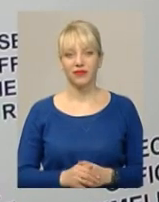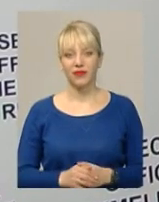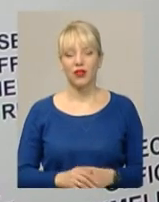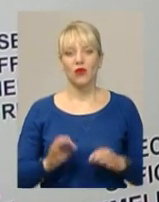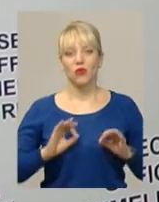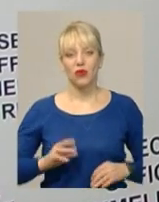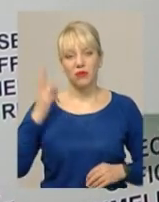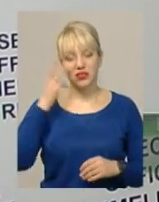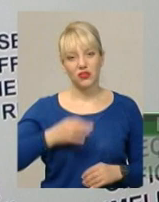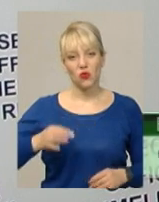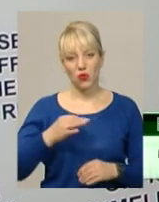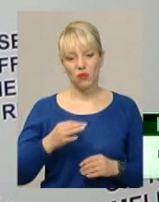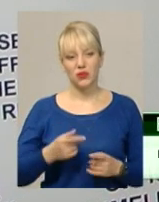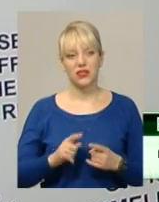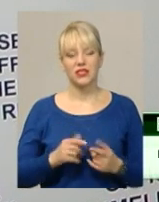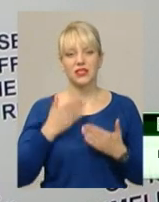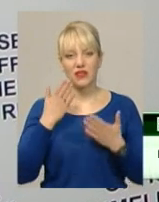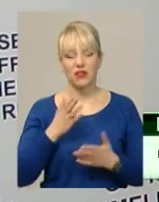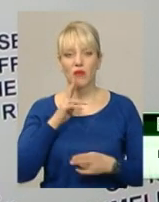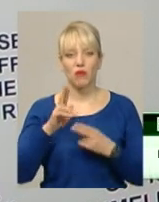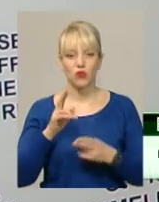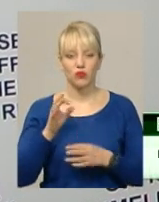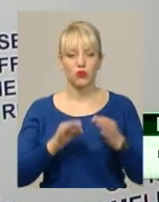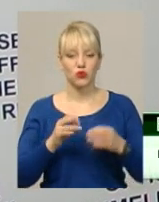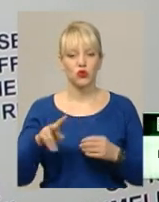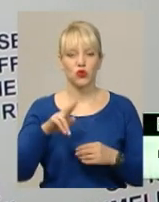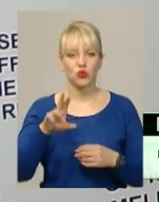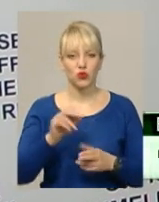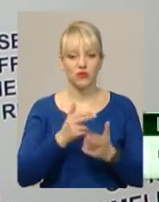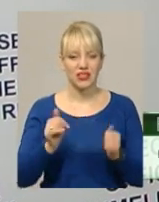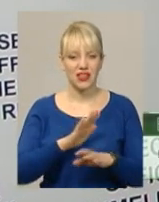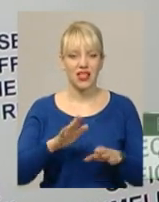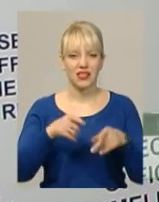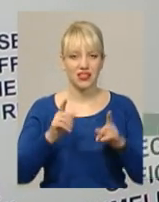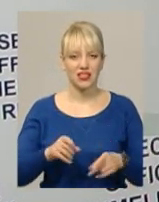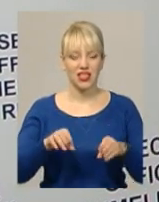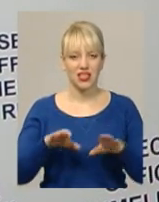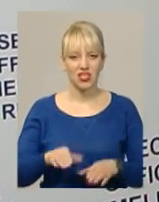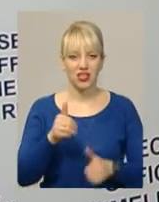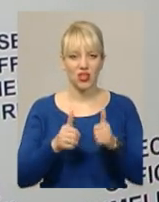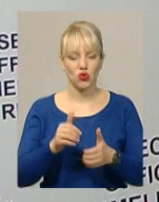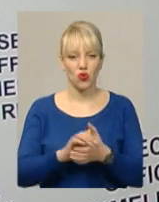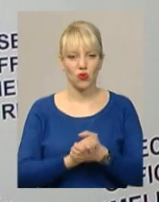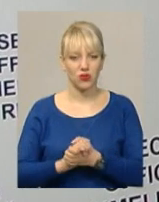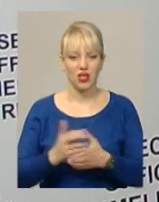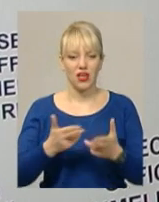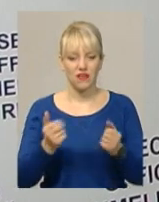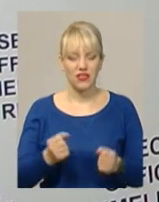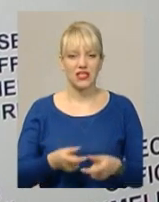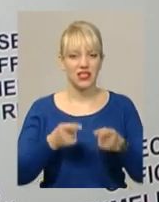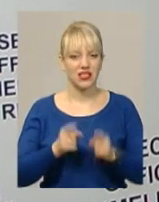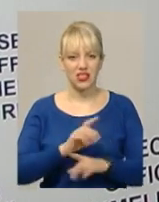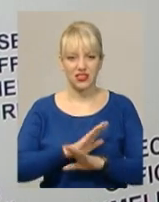Прокуратура Хмельницької області звернена з позовом до суду щодо визнання надійсним рішення тендерного комітету і визнання надійсним укладення на його підставі